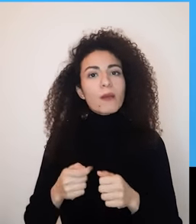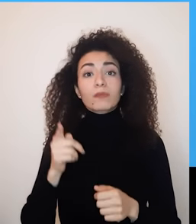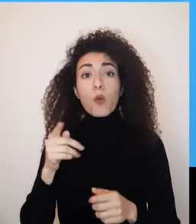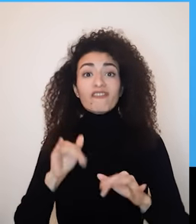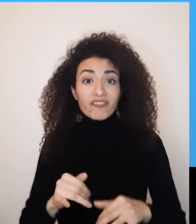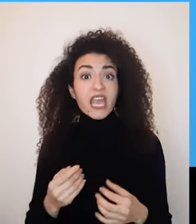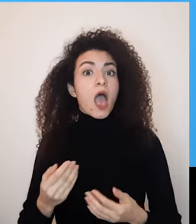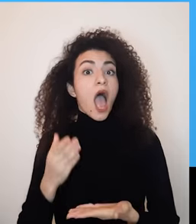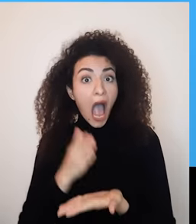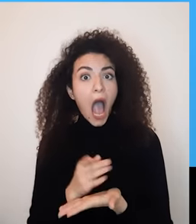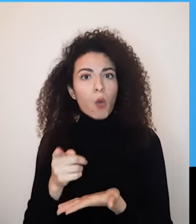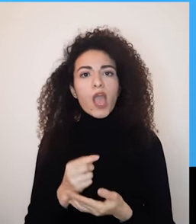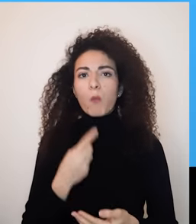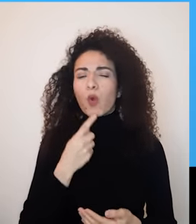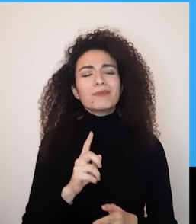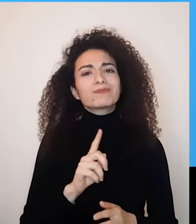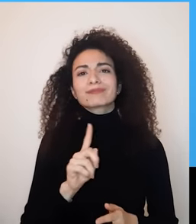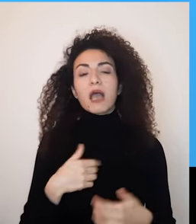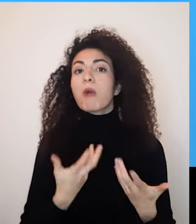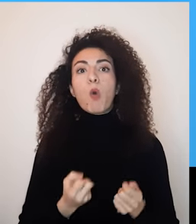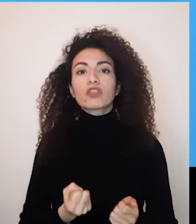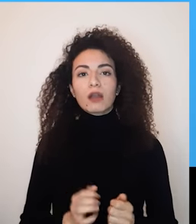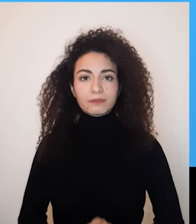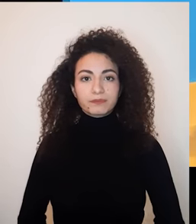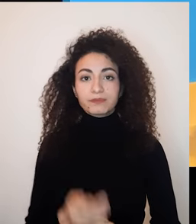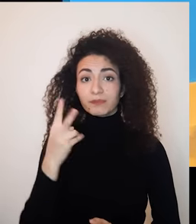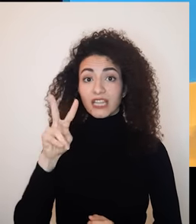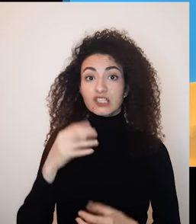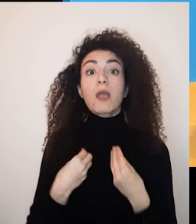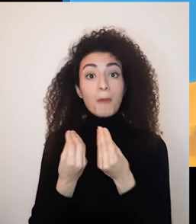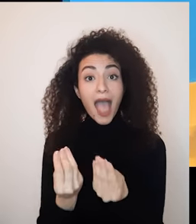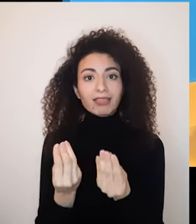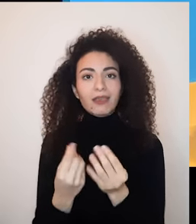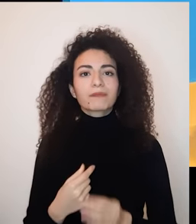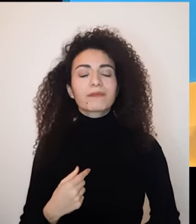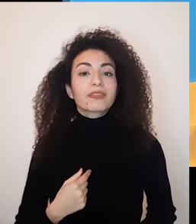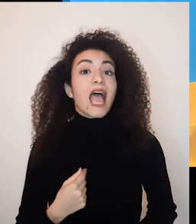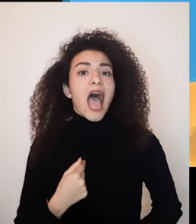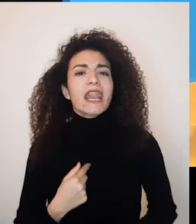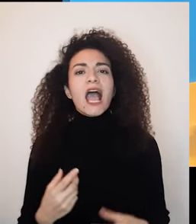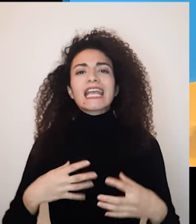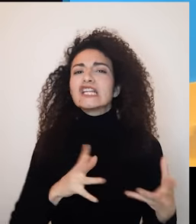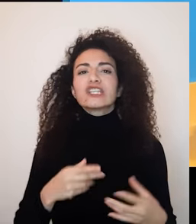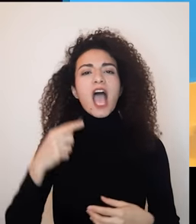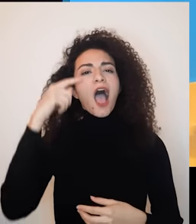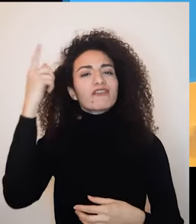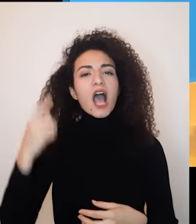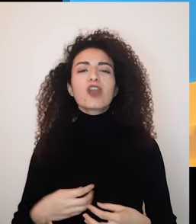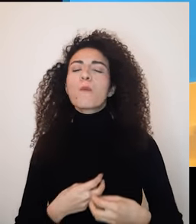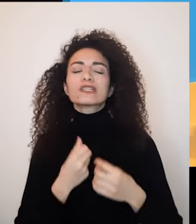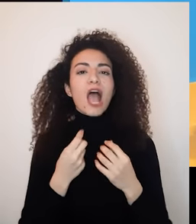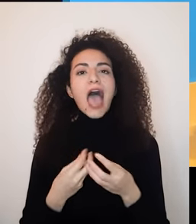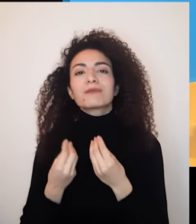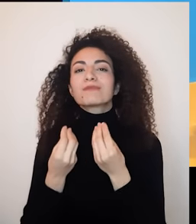يمكن يستجيب دائماً ولو حق أنه يعبر عن رفضه ببعض الأوقات النعطة، أي أنه نشارك الآخر بأروع ما لدينا من